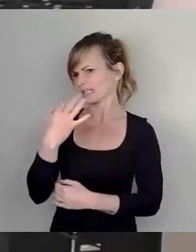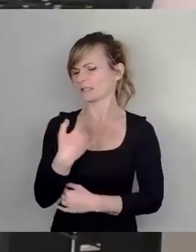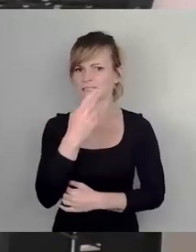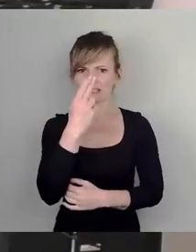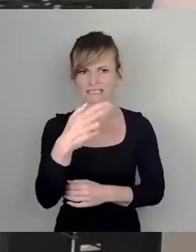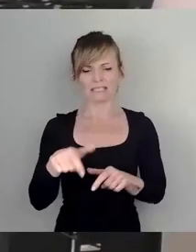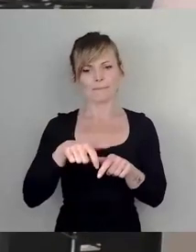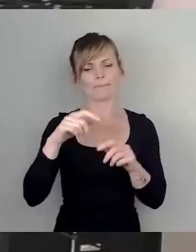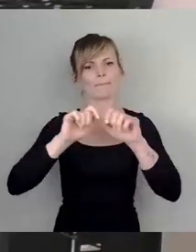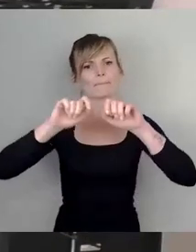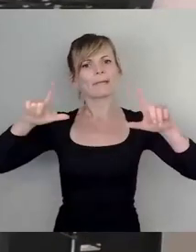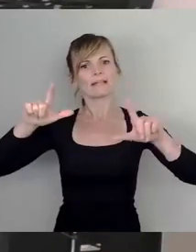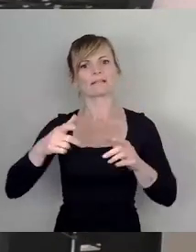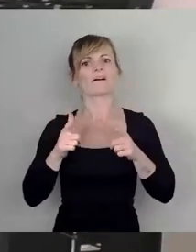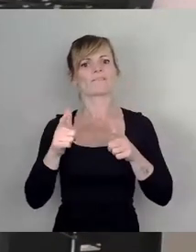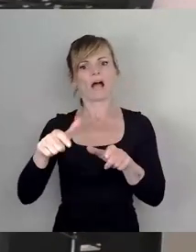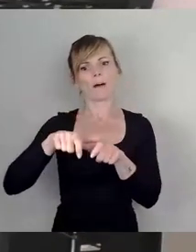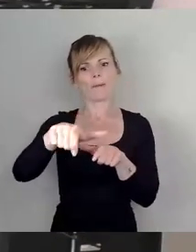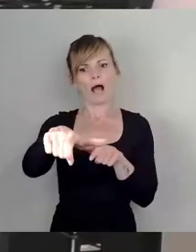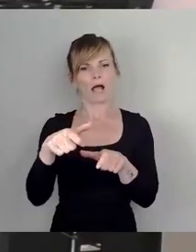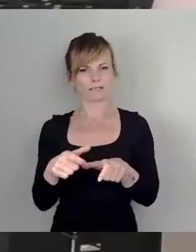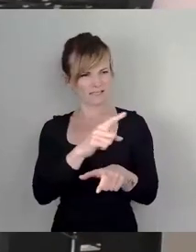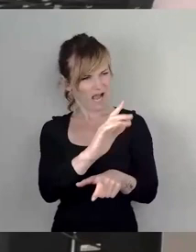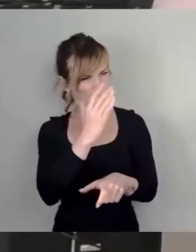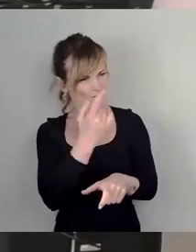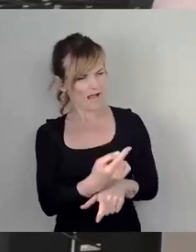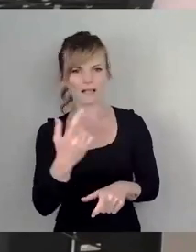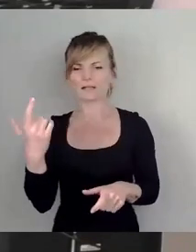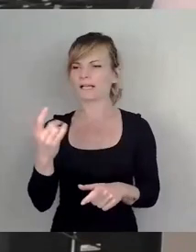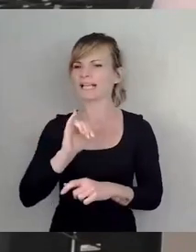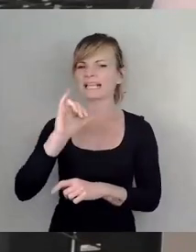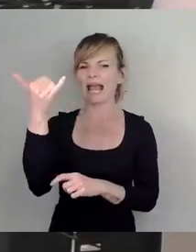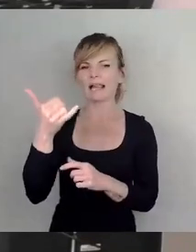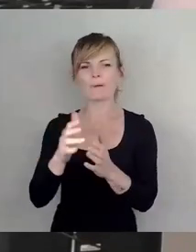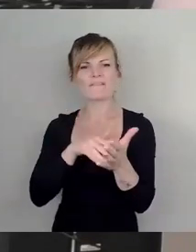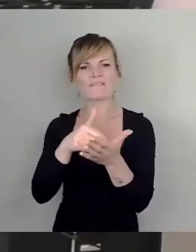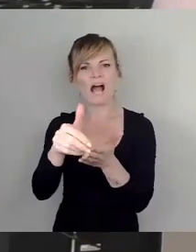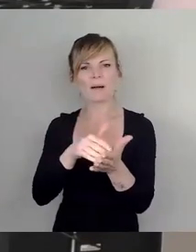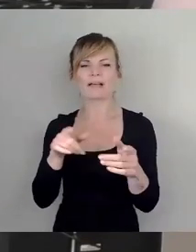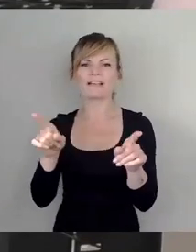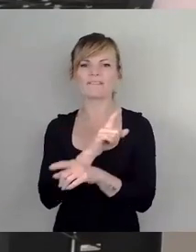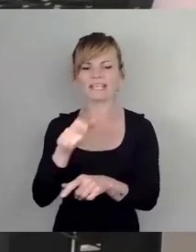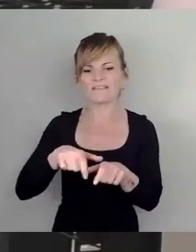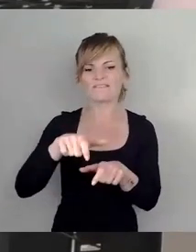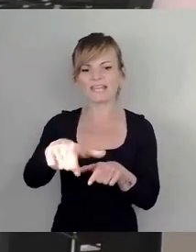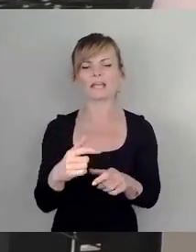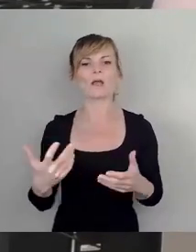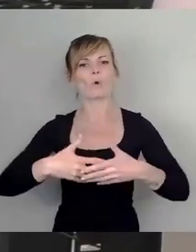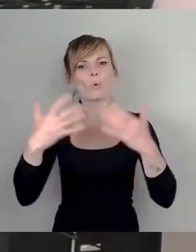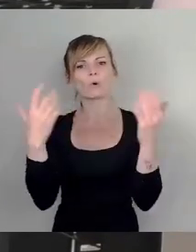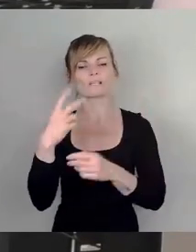Vielleicht ist Ihnen das aufgefallen. Die war gelb durchgefärbt, so wie zum Beispiel auch die Wege im großen Garten sind. Es ist eben keine graue